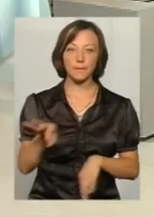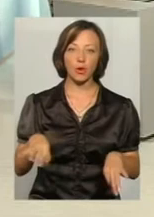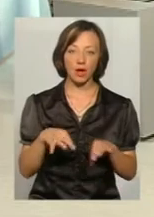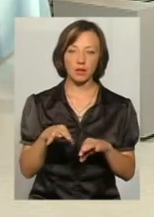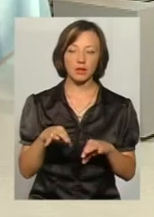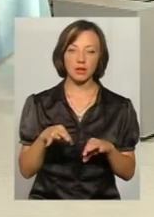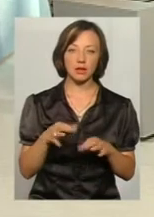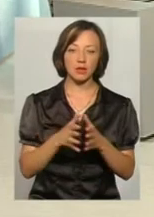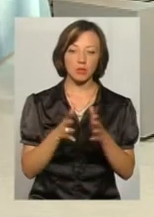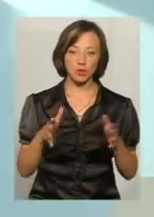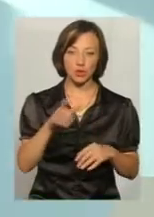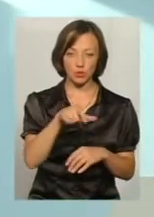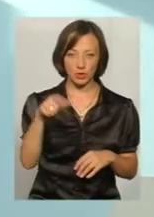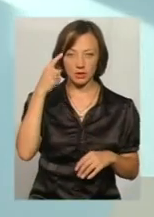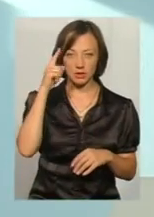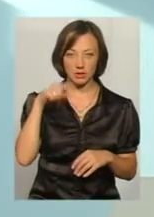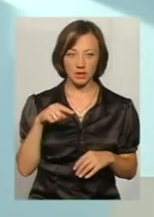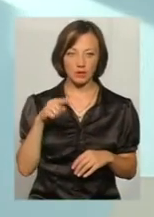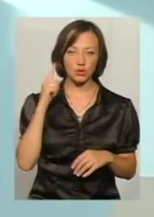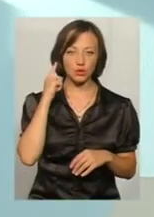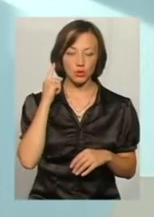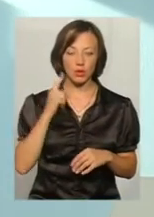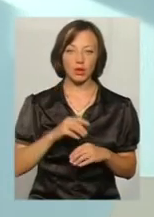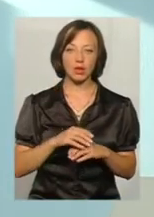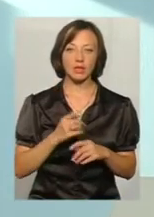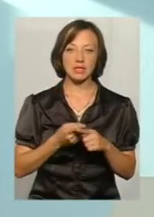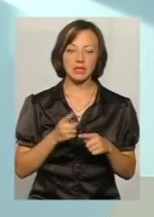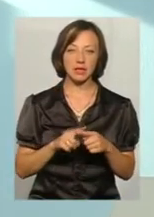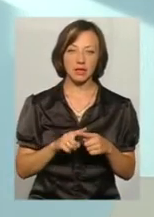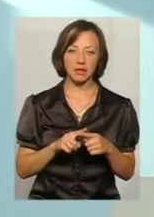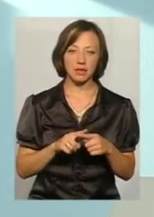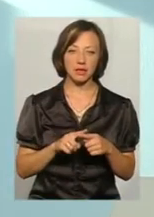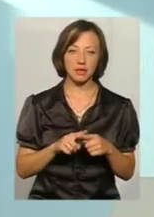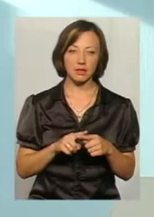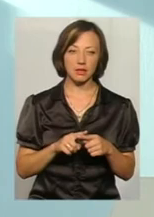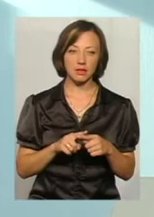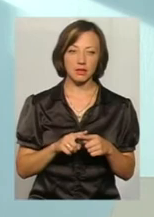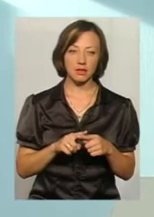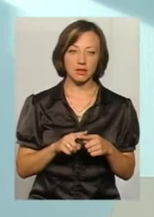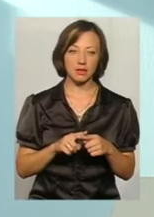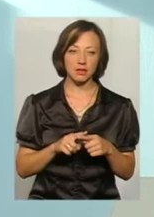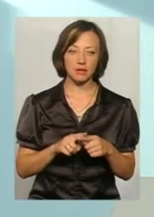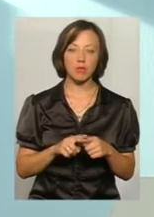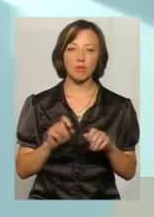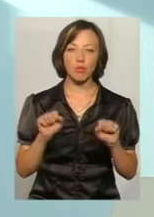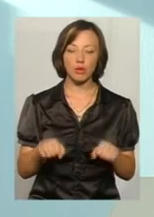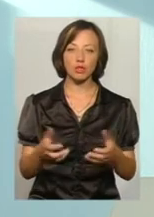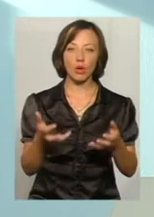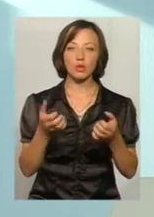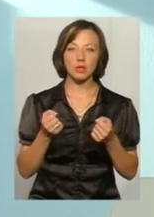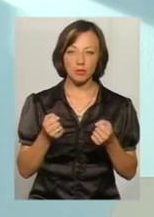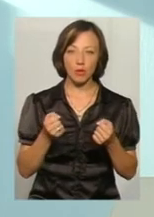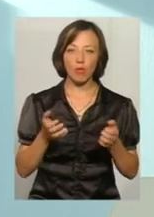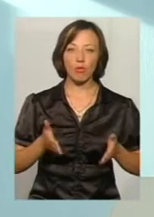мабуть, більшість хмельничан чули. На сьогоднішній день можна отримати безпосередньо в